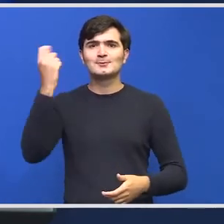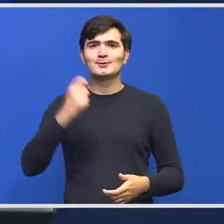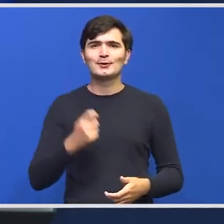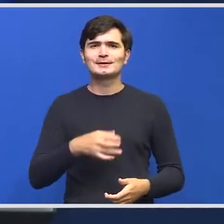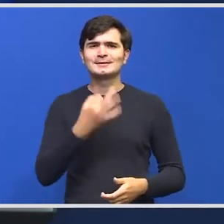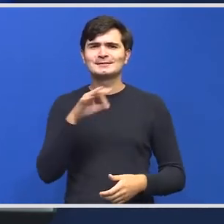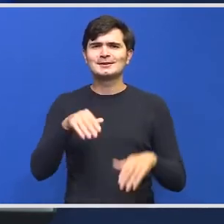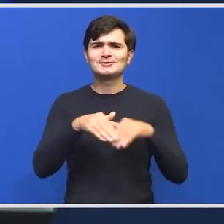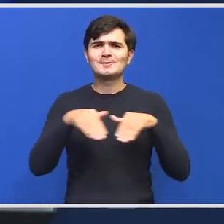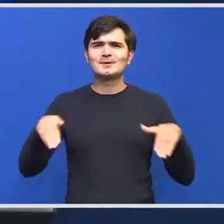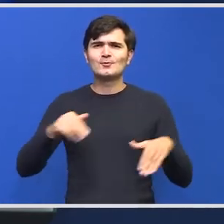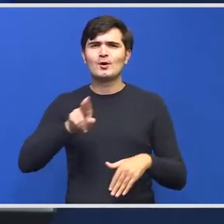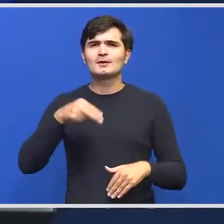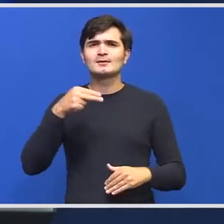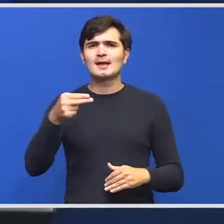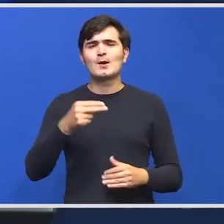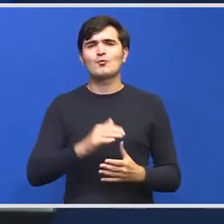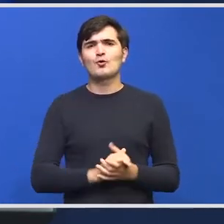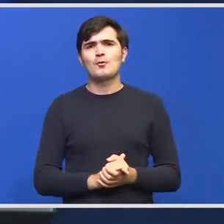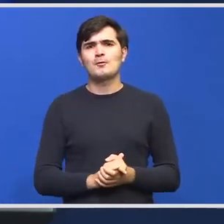milioane de euro prin care